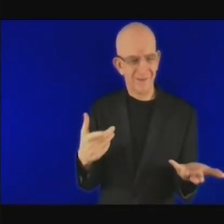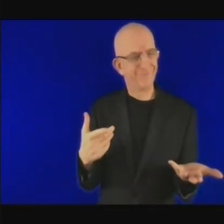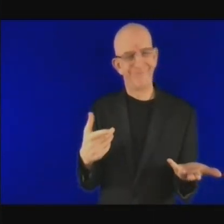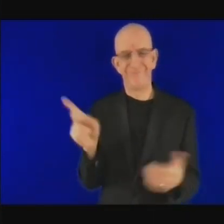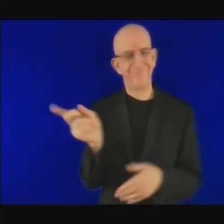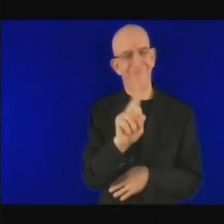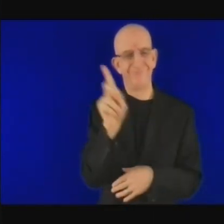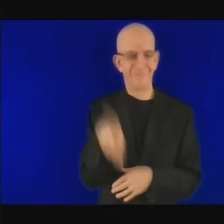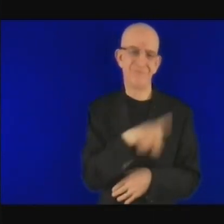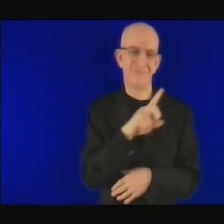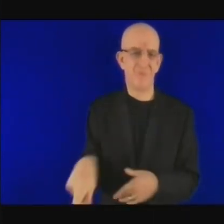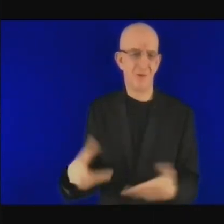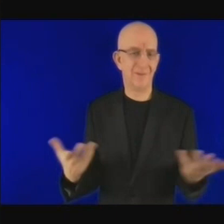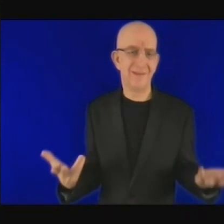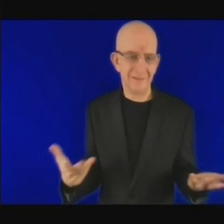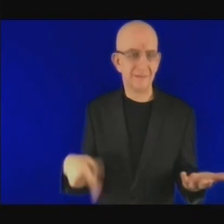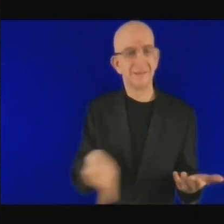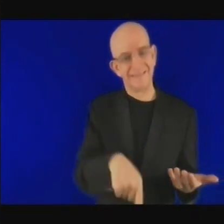de nos besoins